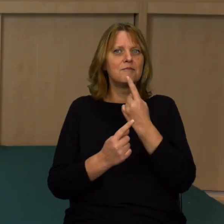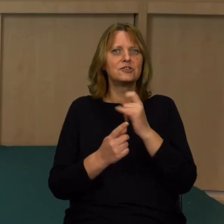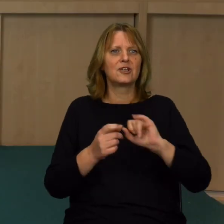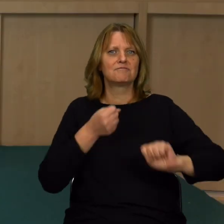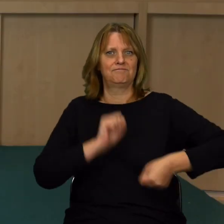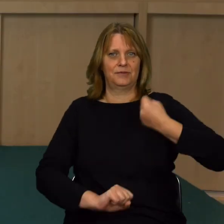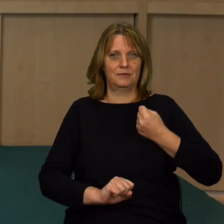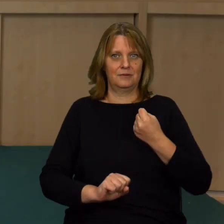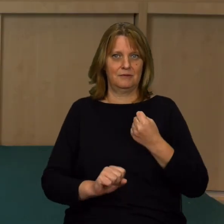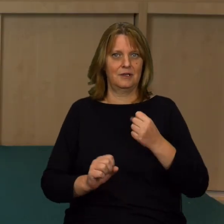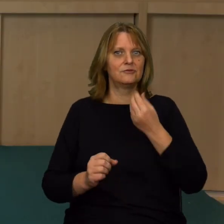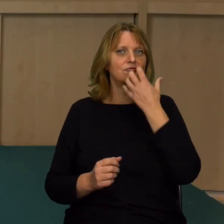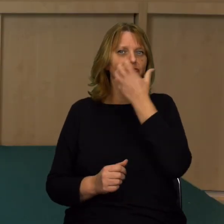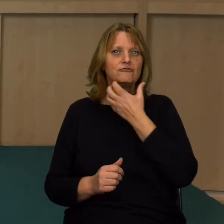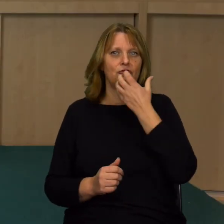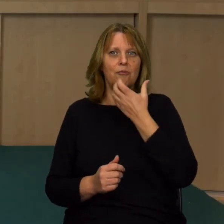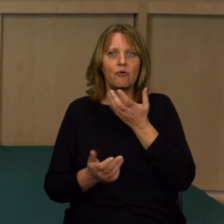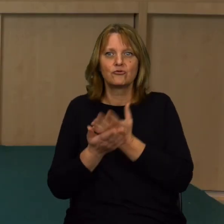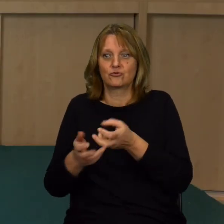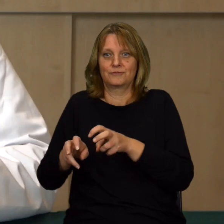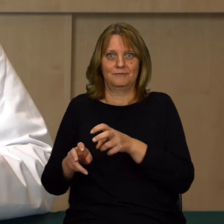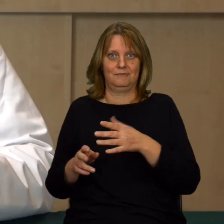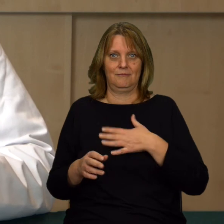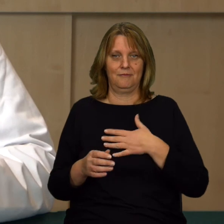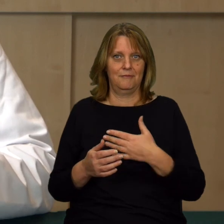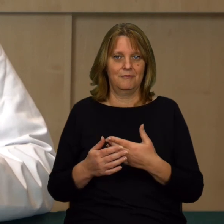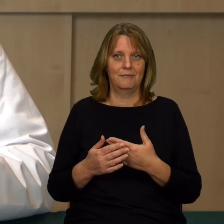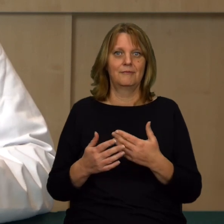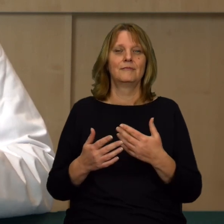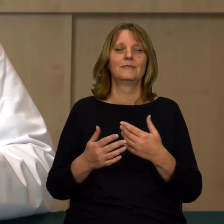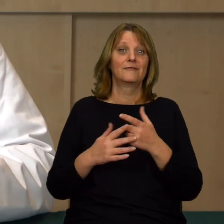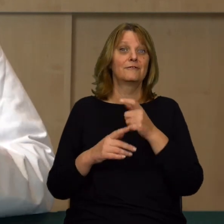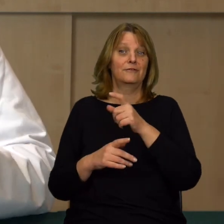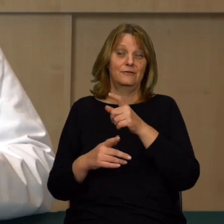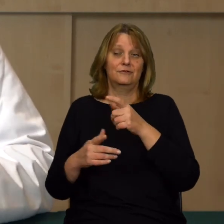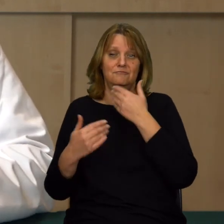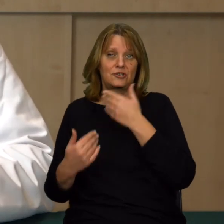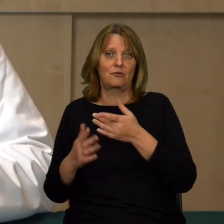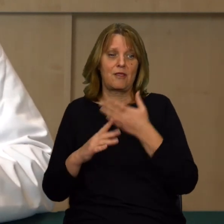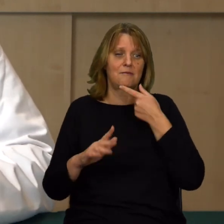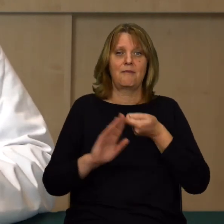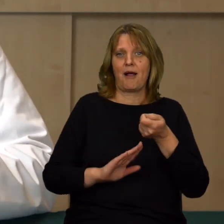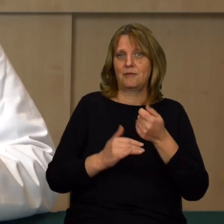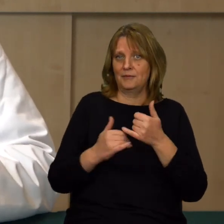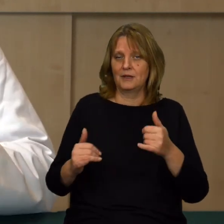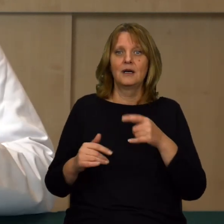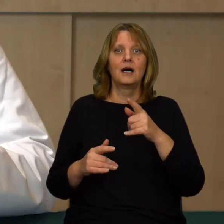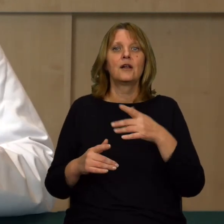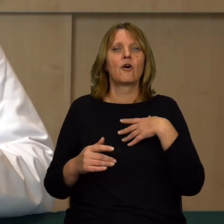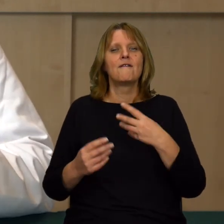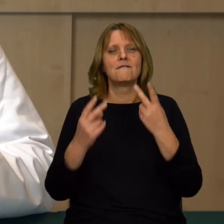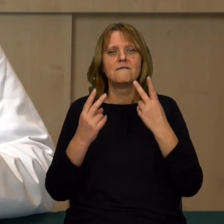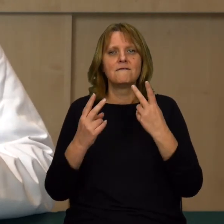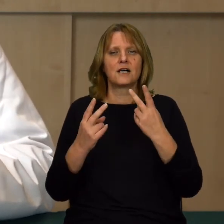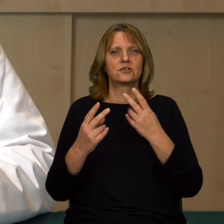Myślmy o tym, żeby nie tracić na darmo tego ciepła, które już zdobędziemy nawet z procesu spalania. Dlatego tak